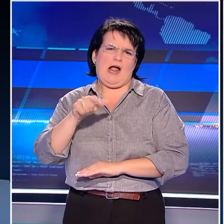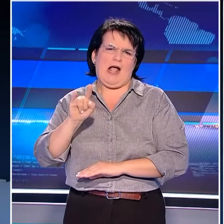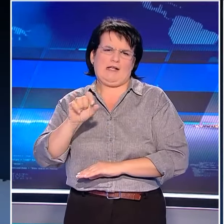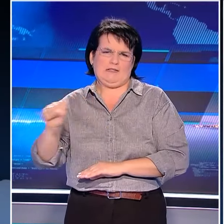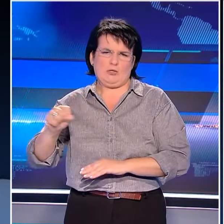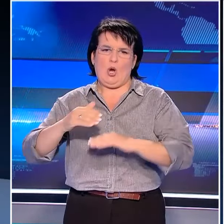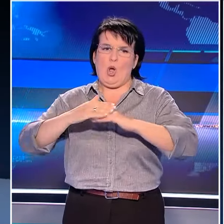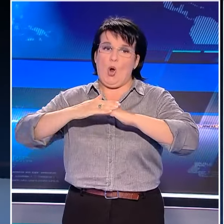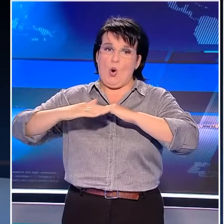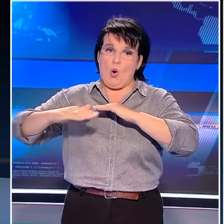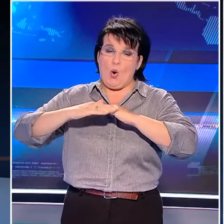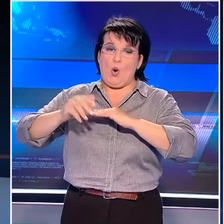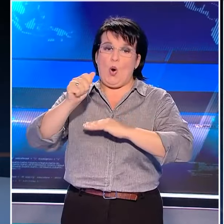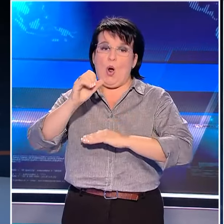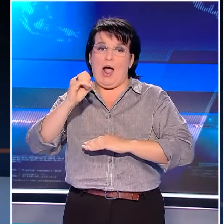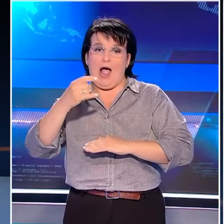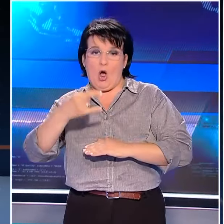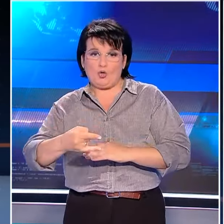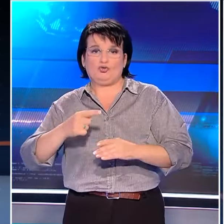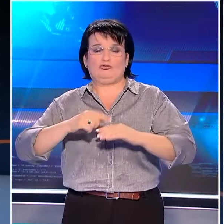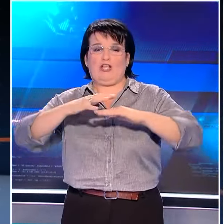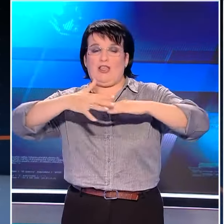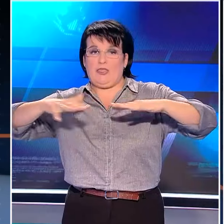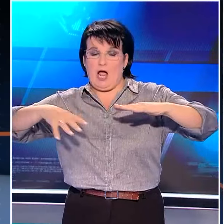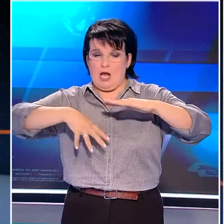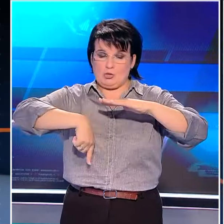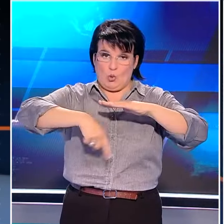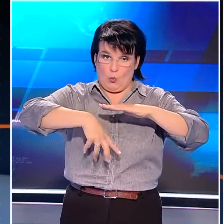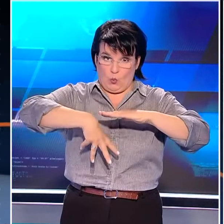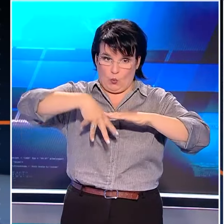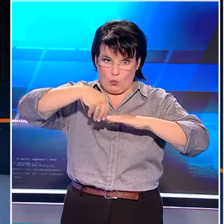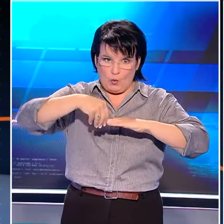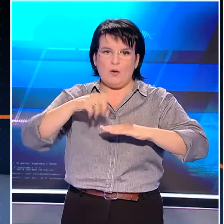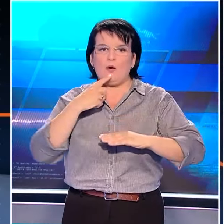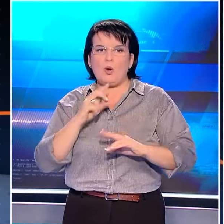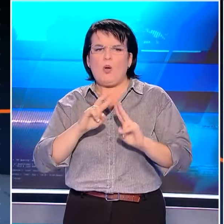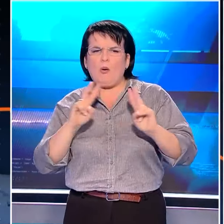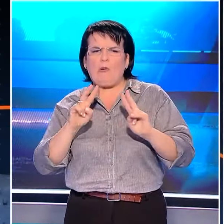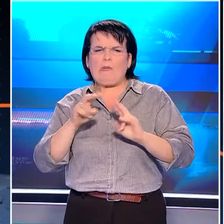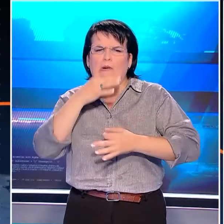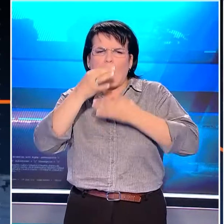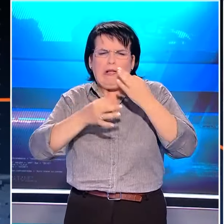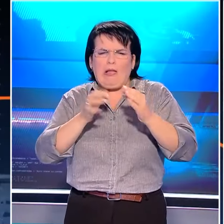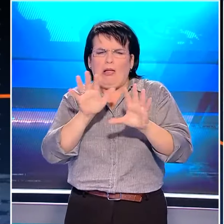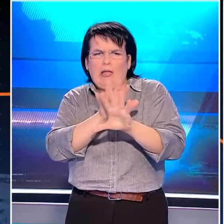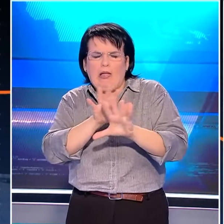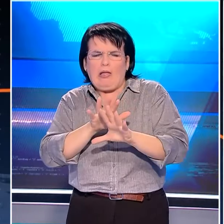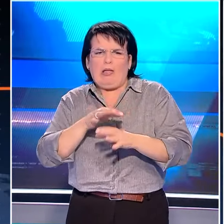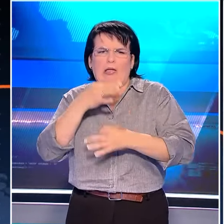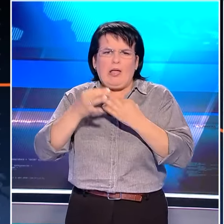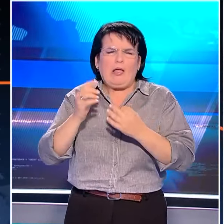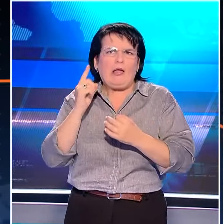την αεριοθέτηση της ΑΟΣ και της Φαλοκριβίδας την εχώρηση με ασαφείς και διπλωματικά